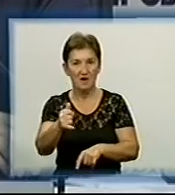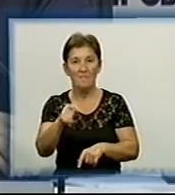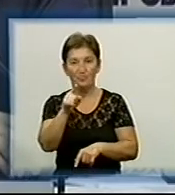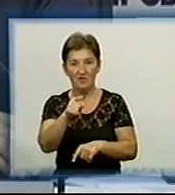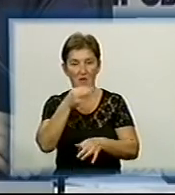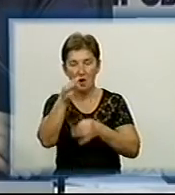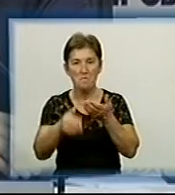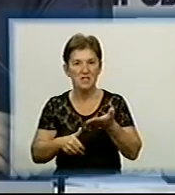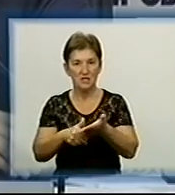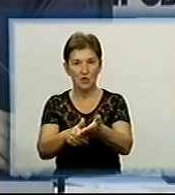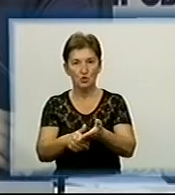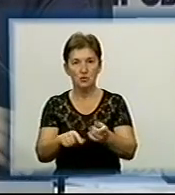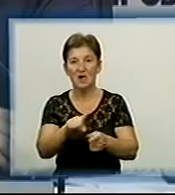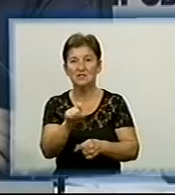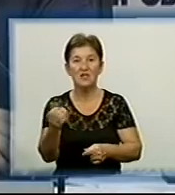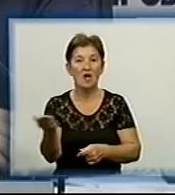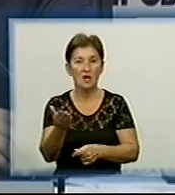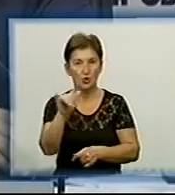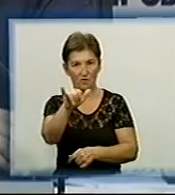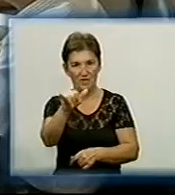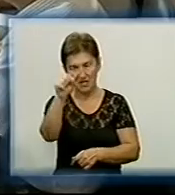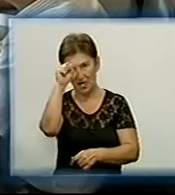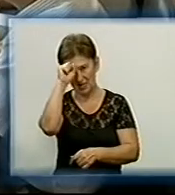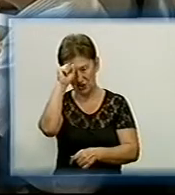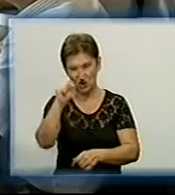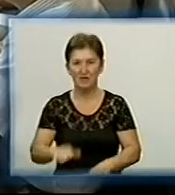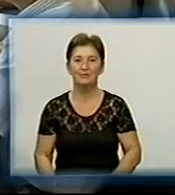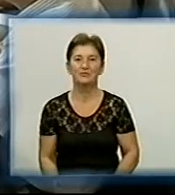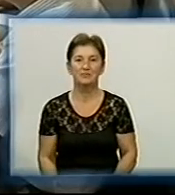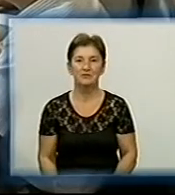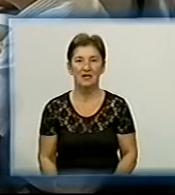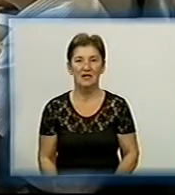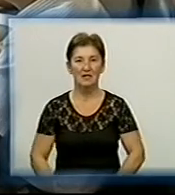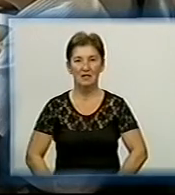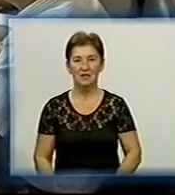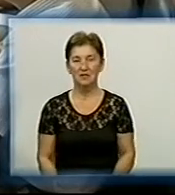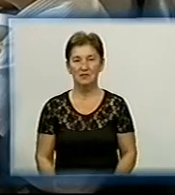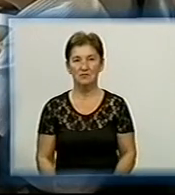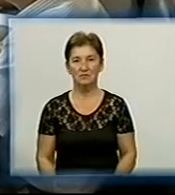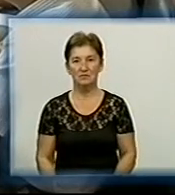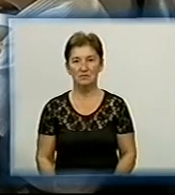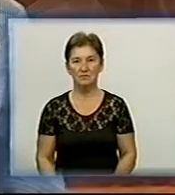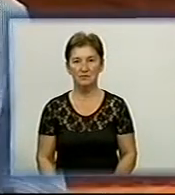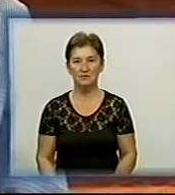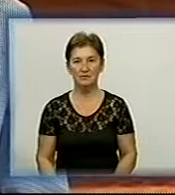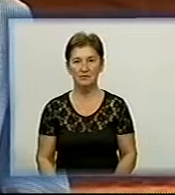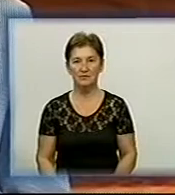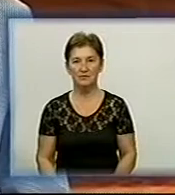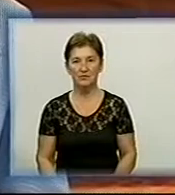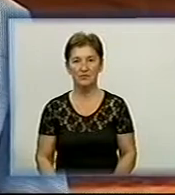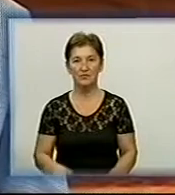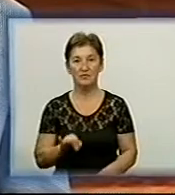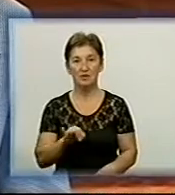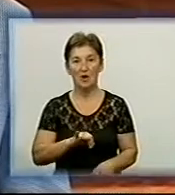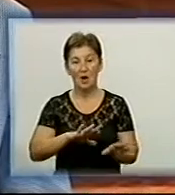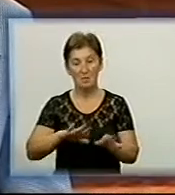підкажуть, які за вами висять грішки Кирил Ющишин, Олександр Катеруша, День за днем І вже